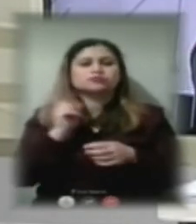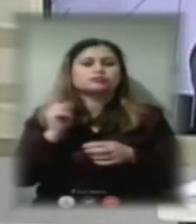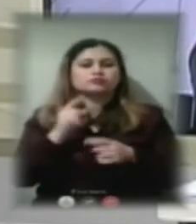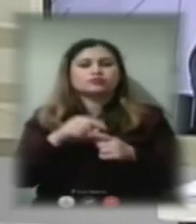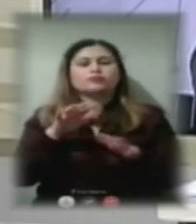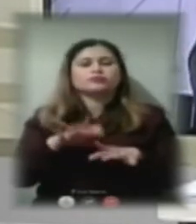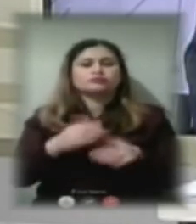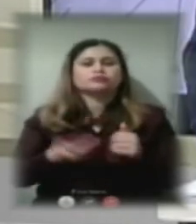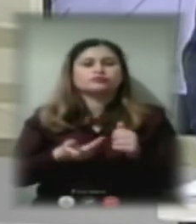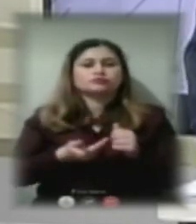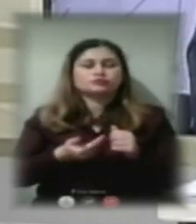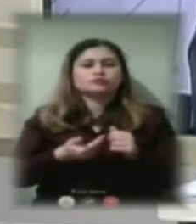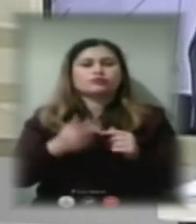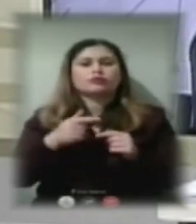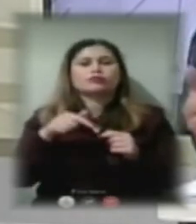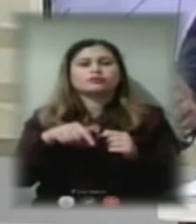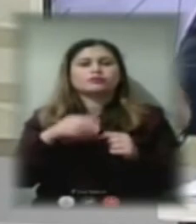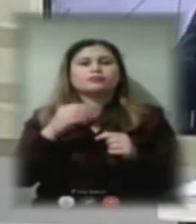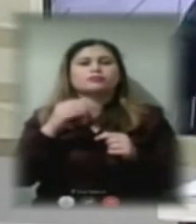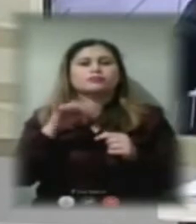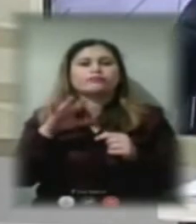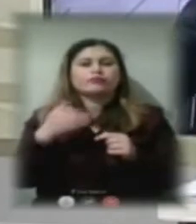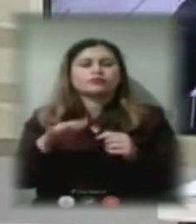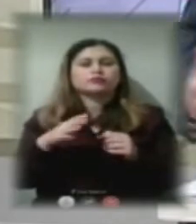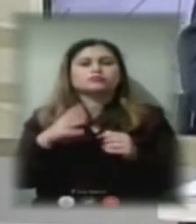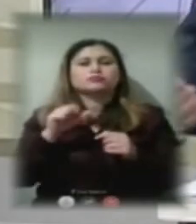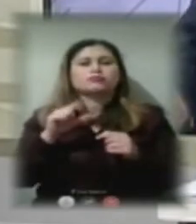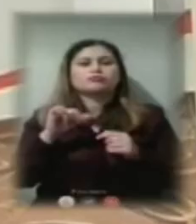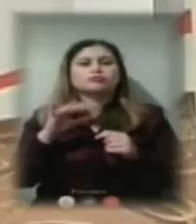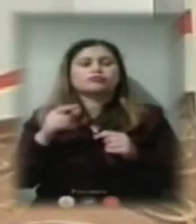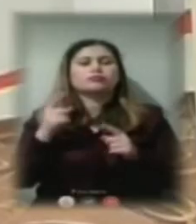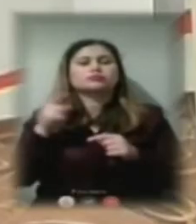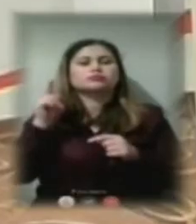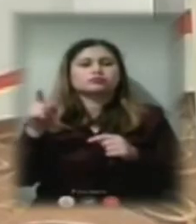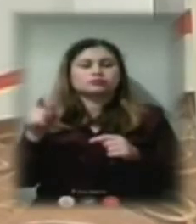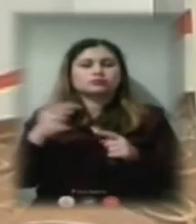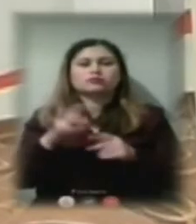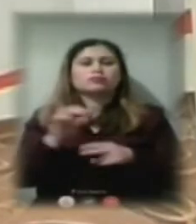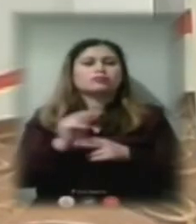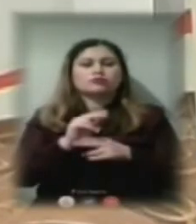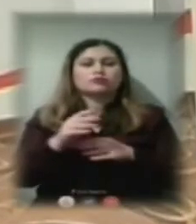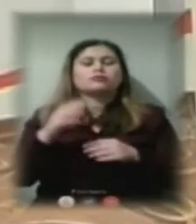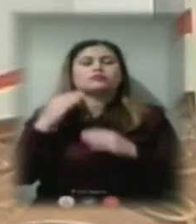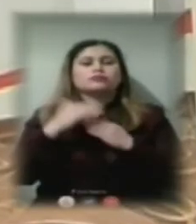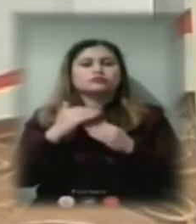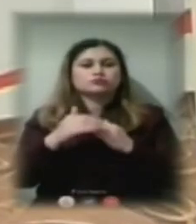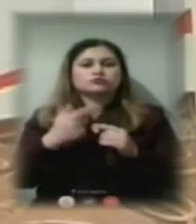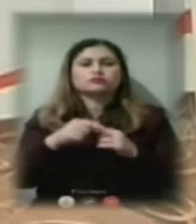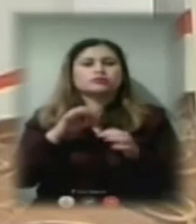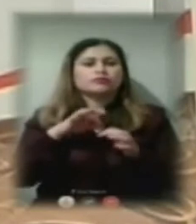які проживають у приватній забудові, чого їм там не ремонтують дахи, чи не проводять